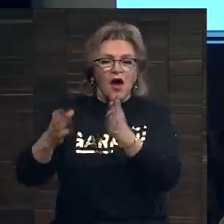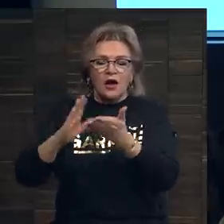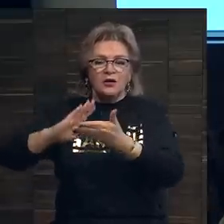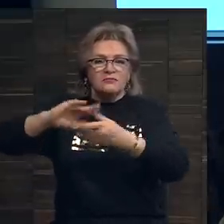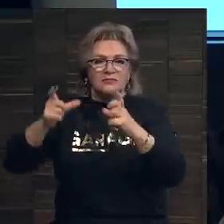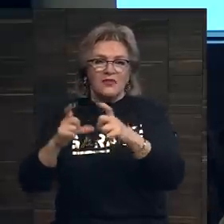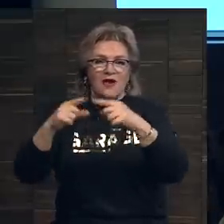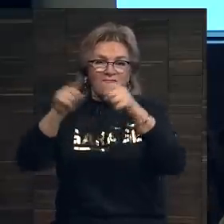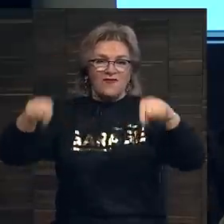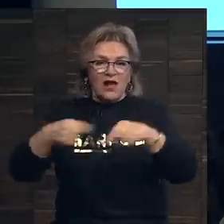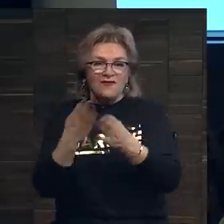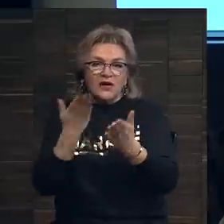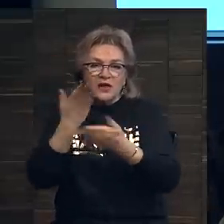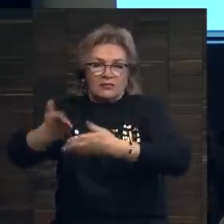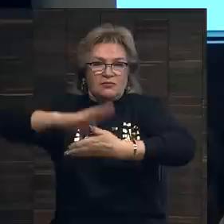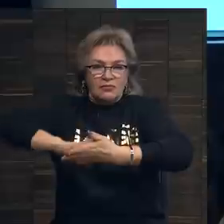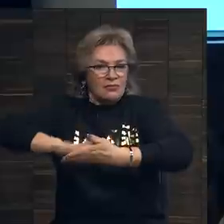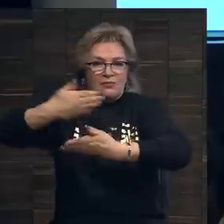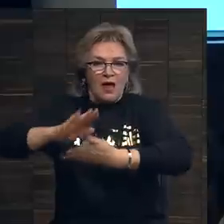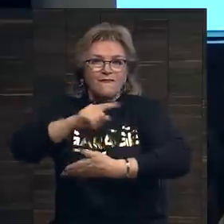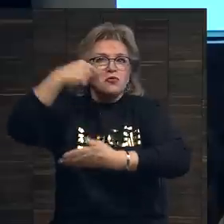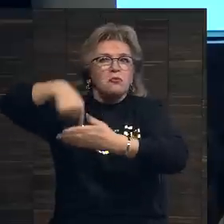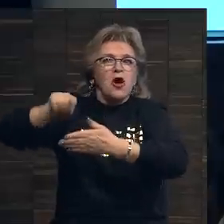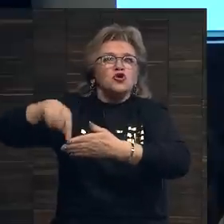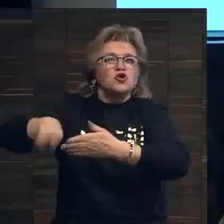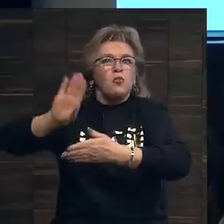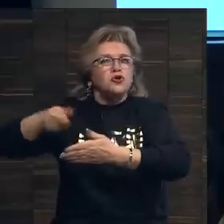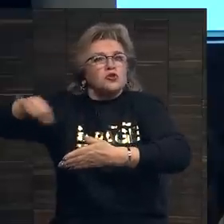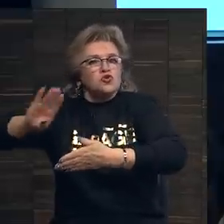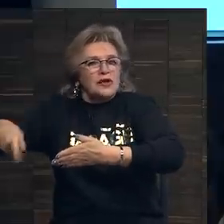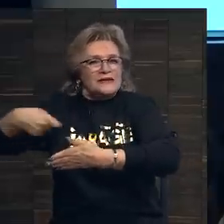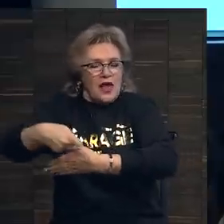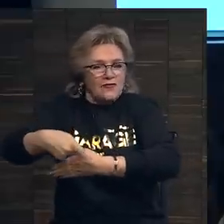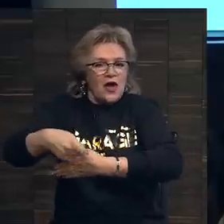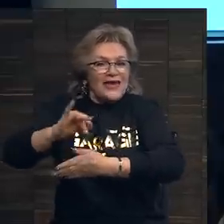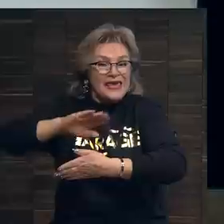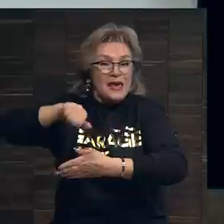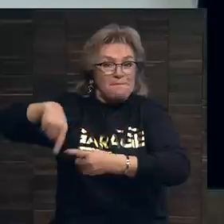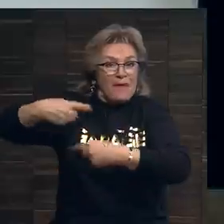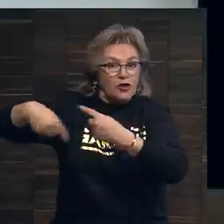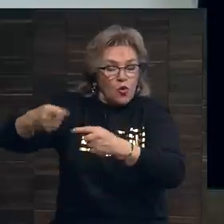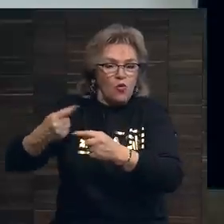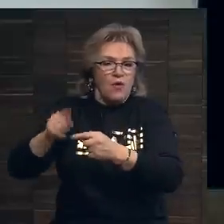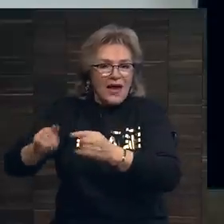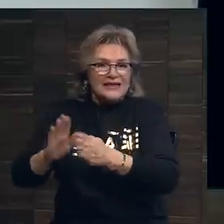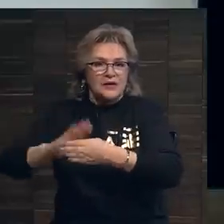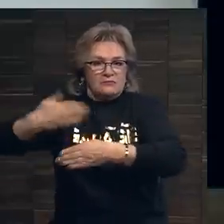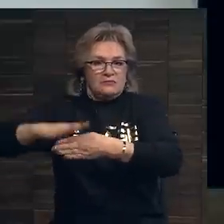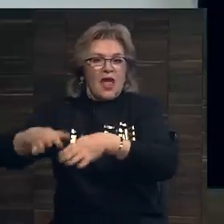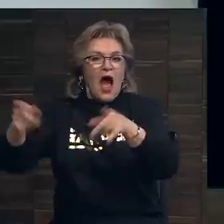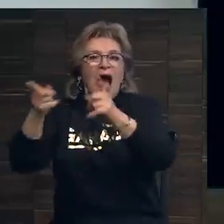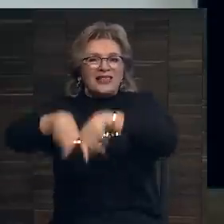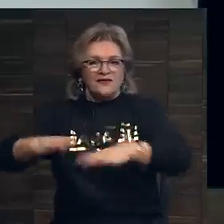виде в конверте, не открыто. Вы просто думаете, что будет наилучшей заявкой, и вот потом эти конверты вскрываются